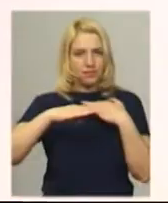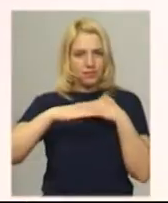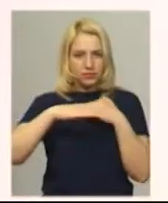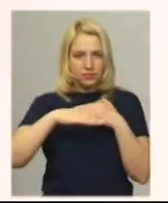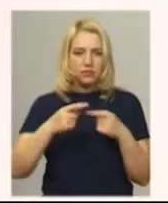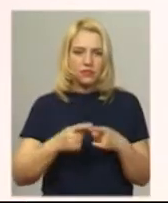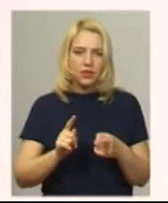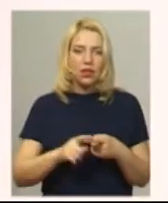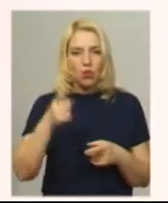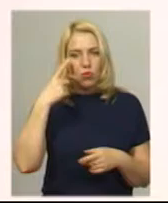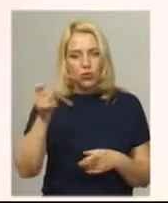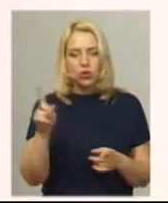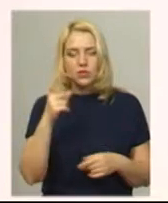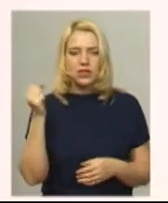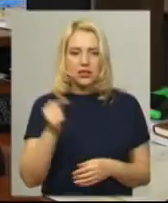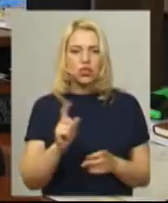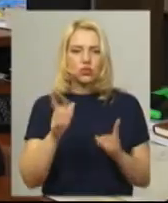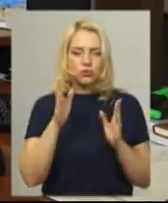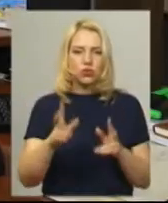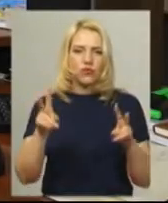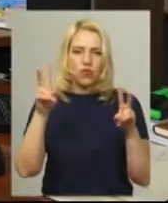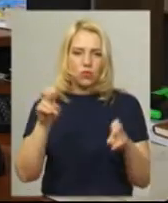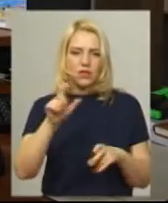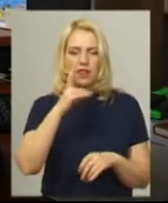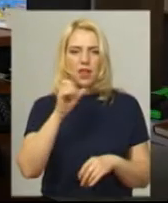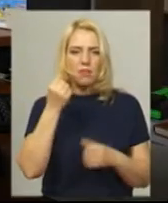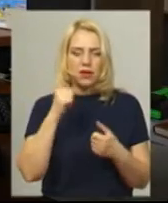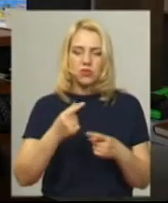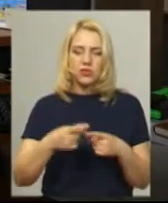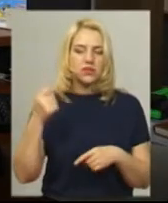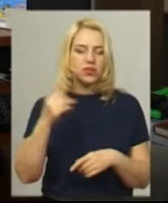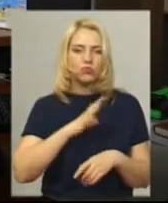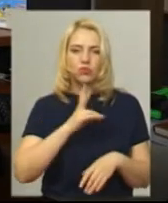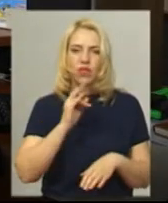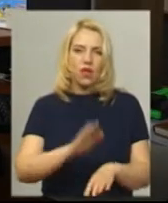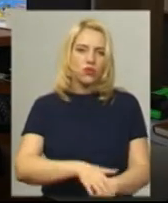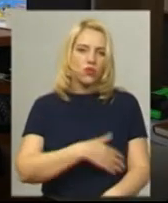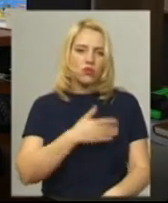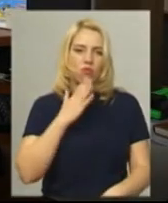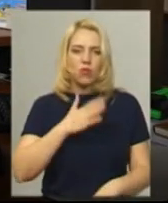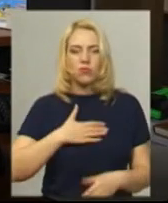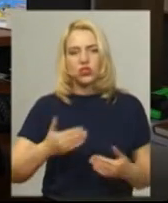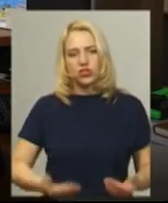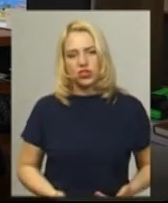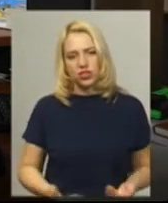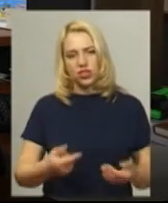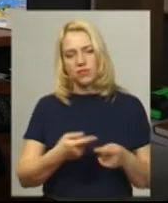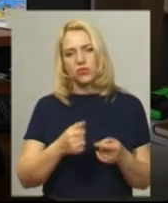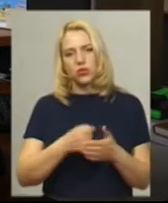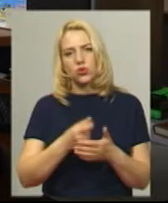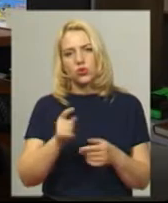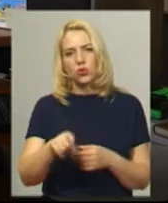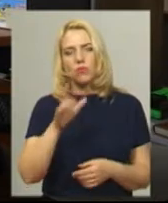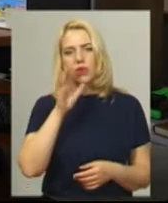повідомили за тиждень, що буде в номінації на перемогу. Цей тиждень, це був, напевно, найдовший тиждень в моєму житті до того